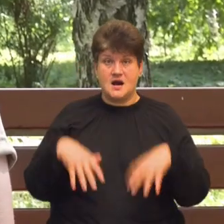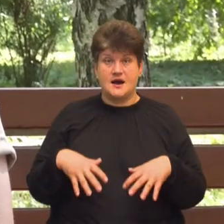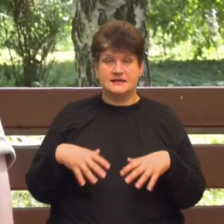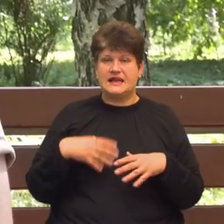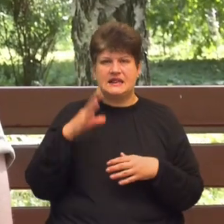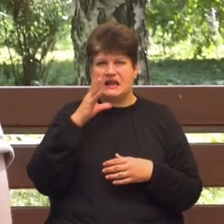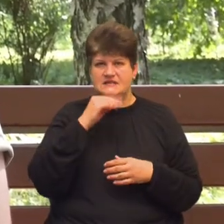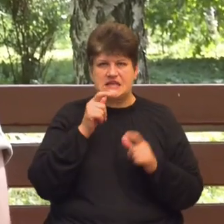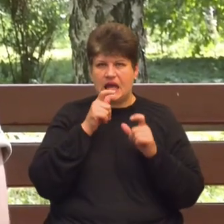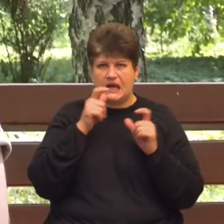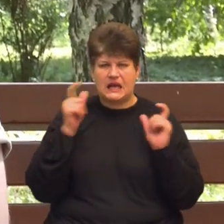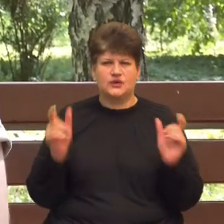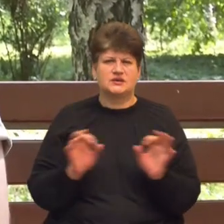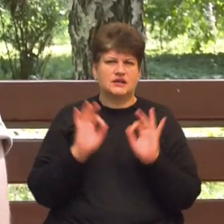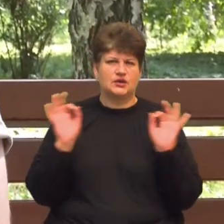встиг ні крикнути, ні нічого.